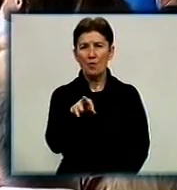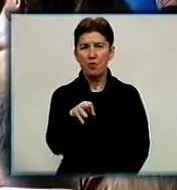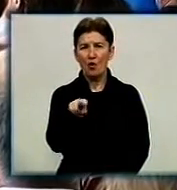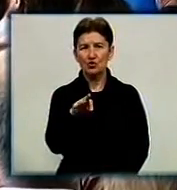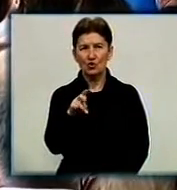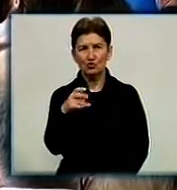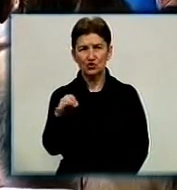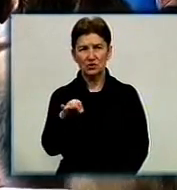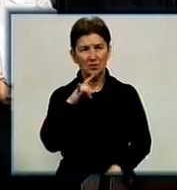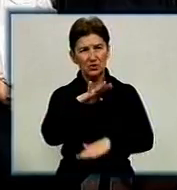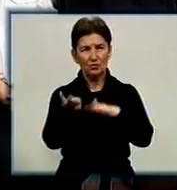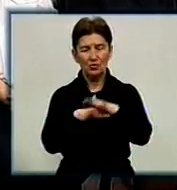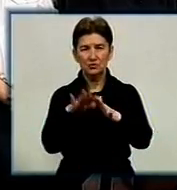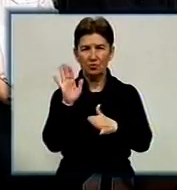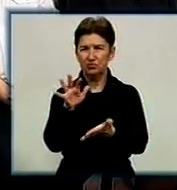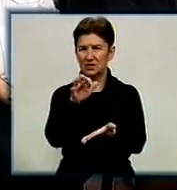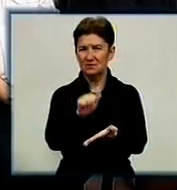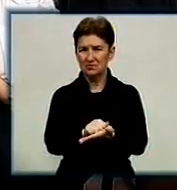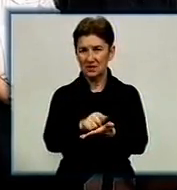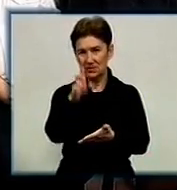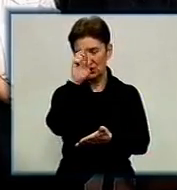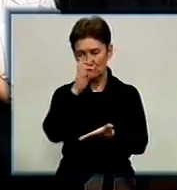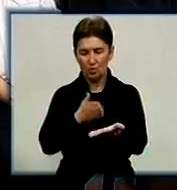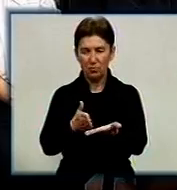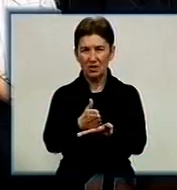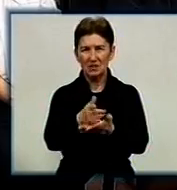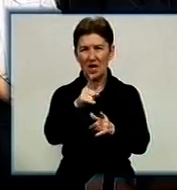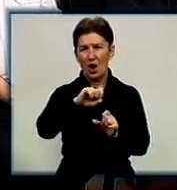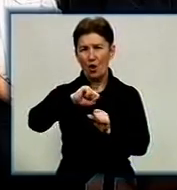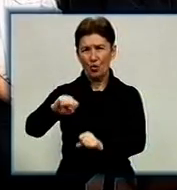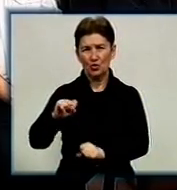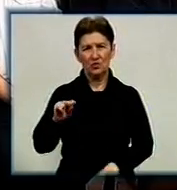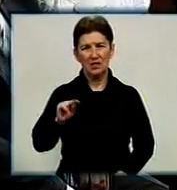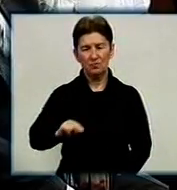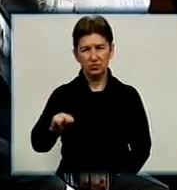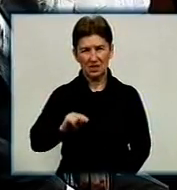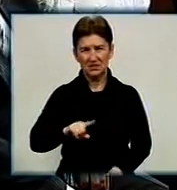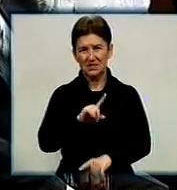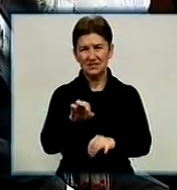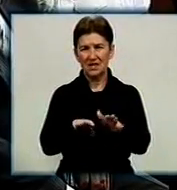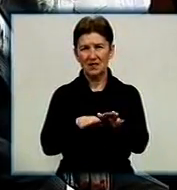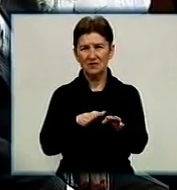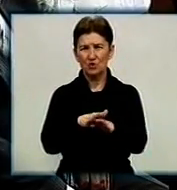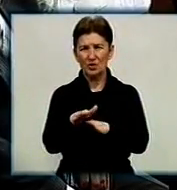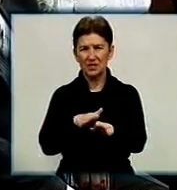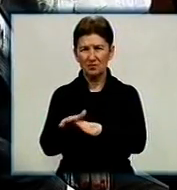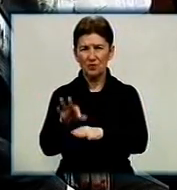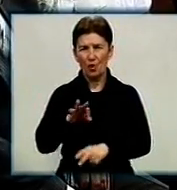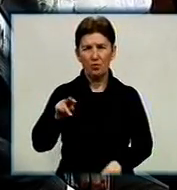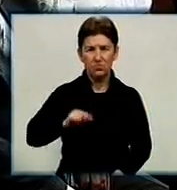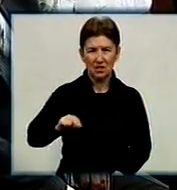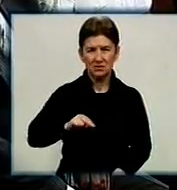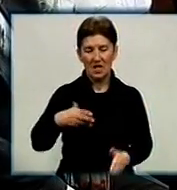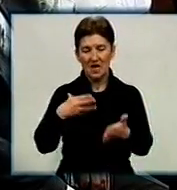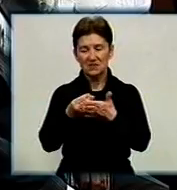Підконтрольне йому відомство займатиметься реалізацією держполітики в сферах охорони праці, слідкуватиме за дотриманням законодавства про працю, а також за